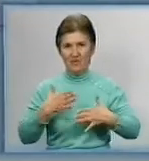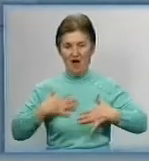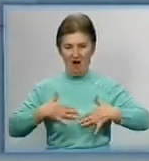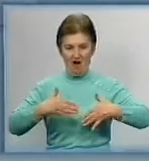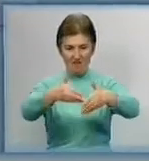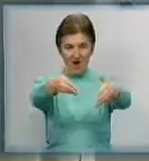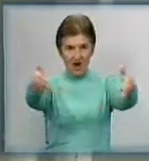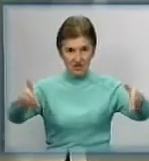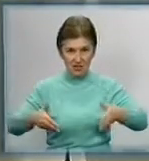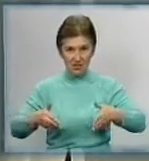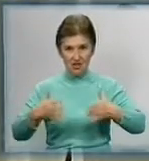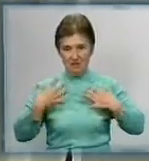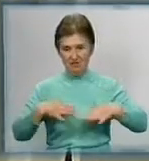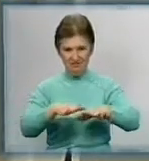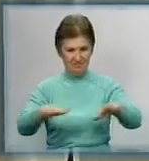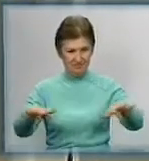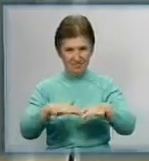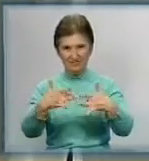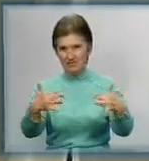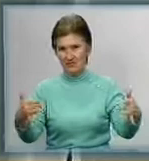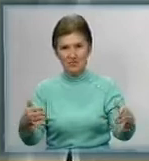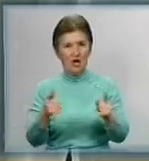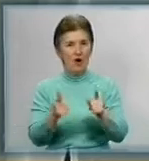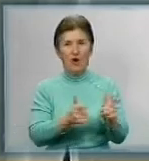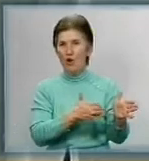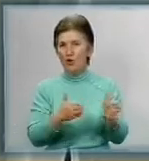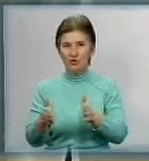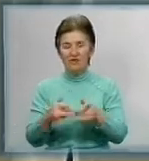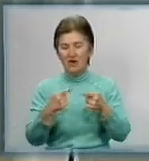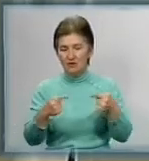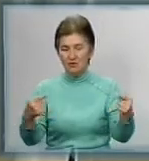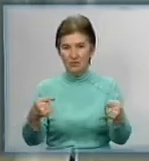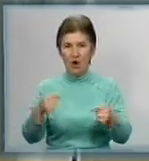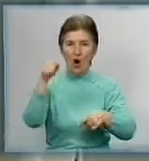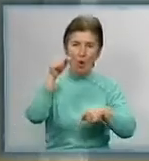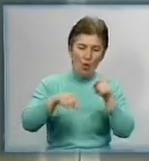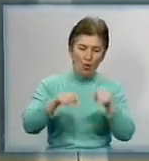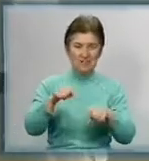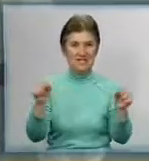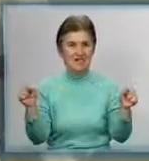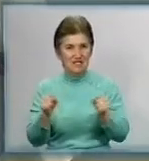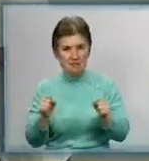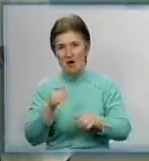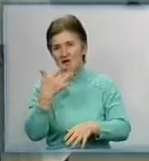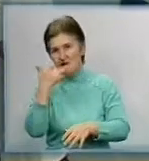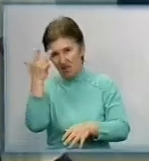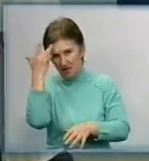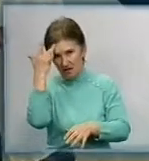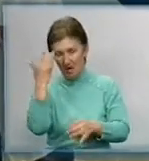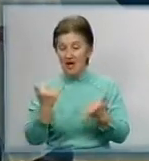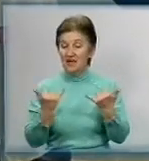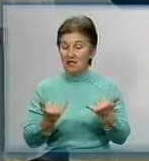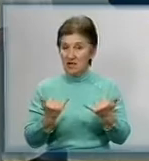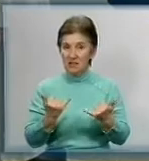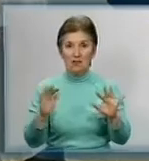одяг та пелюшки. Ми готові до будь-яких парам років, тобто осінь, зима, весна, літо. На даний момент